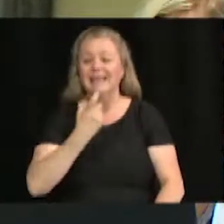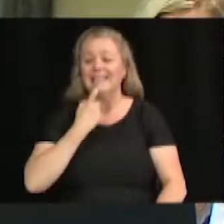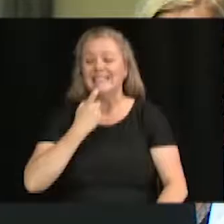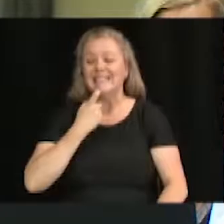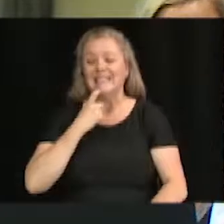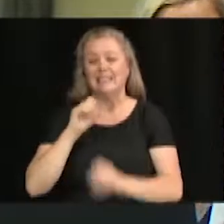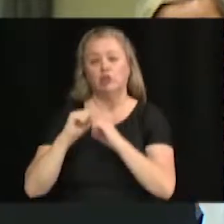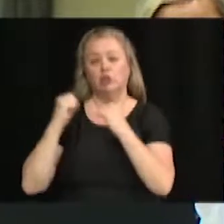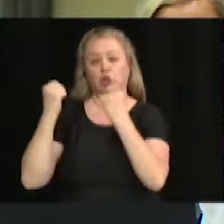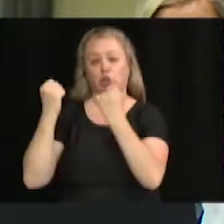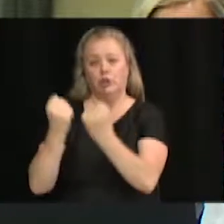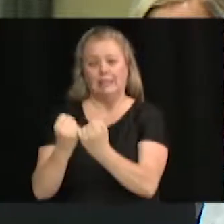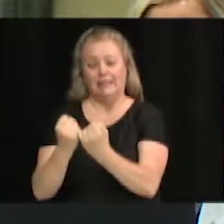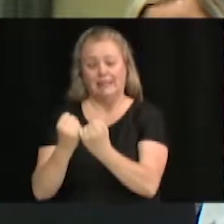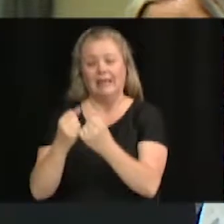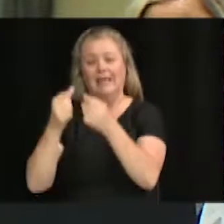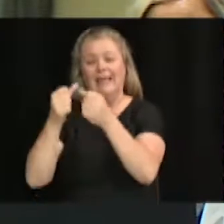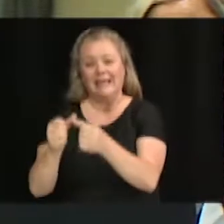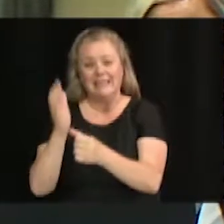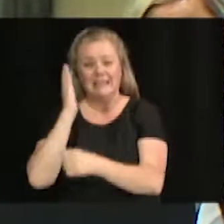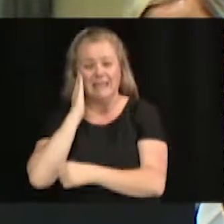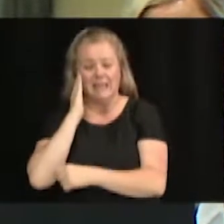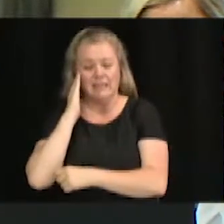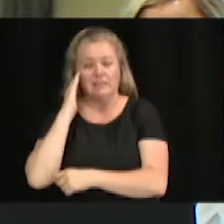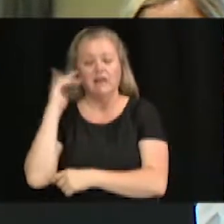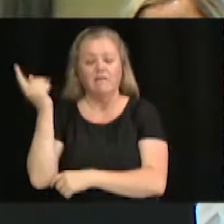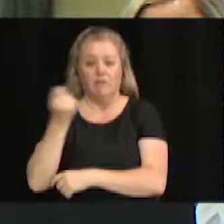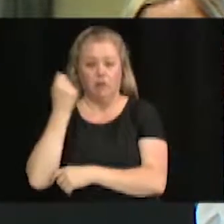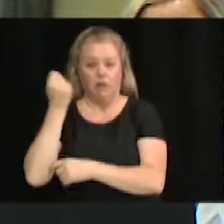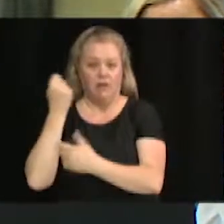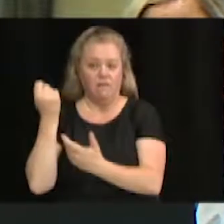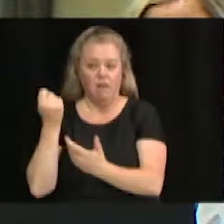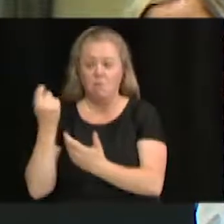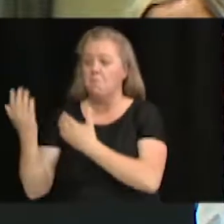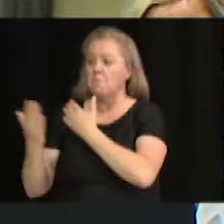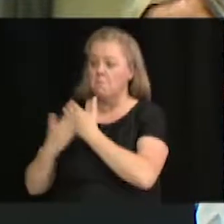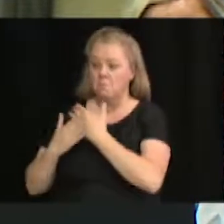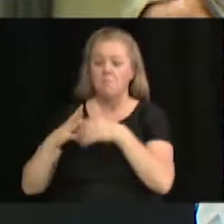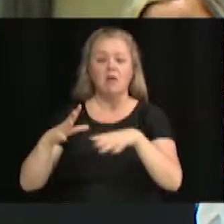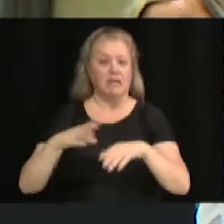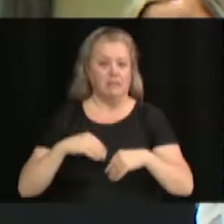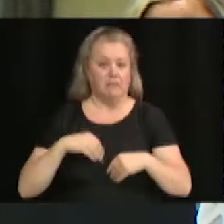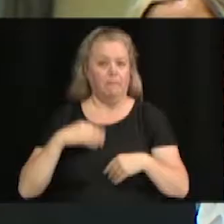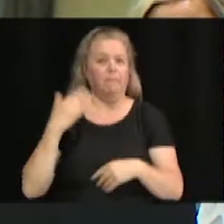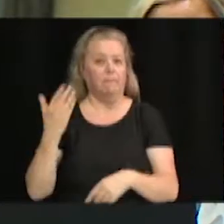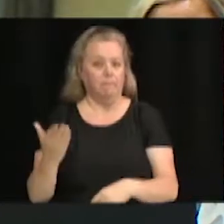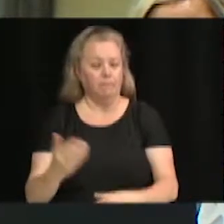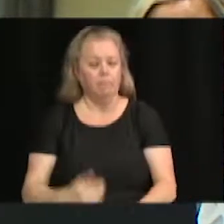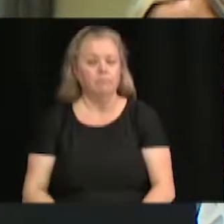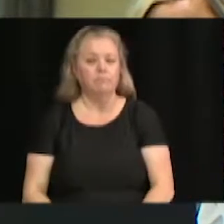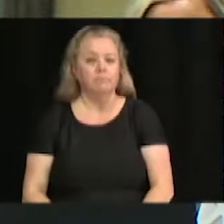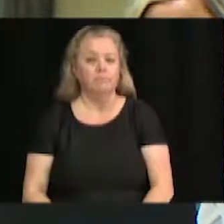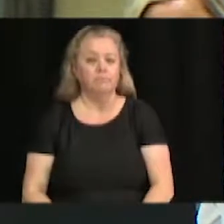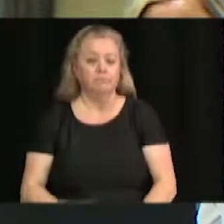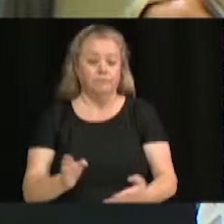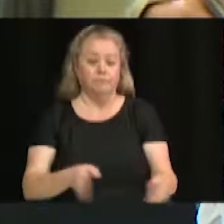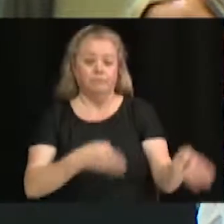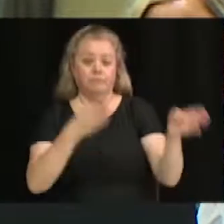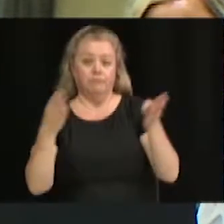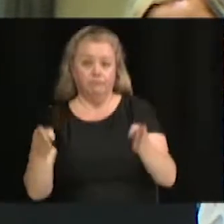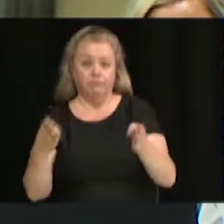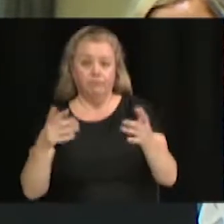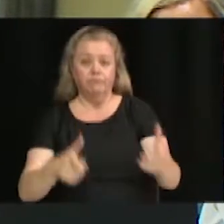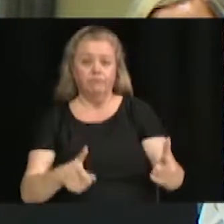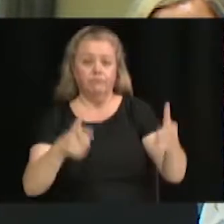commandite Résidence Victoriaville. On recommande également d'accorder les dérogations mineures telles que formulées. Pour les immeubles du